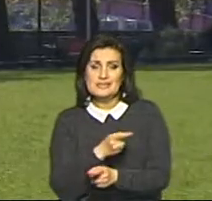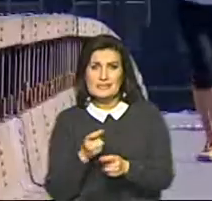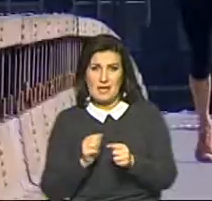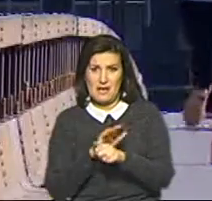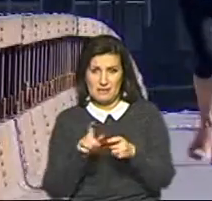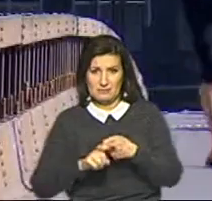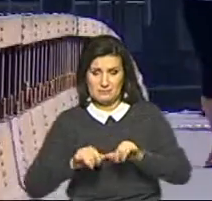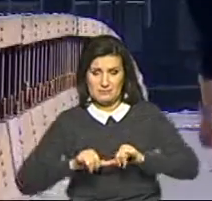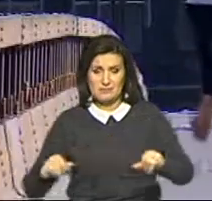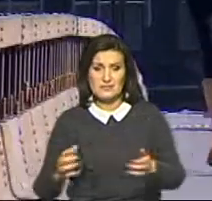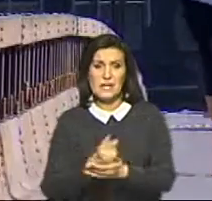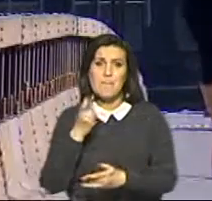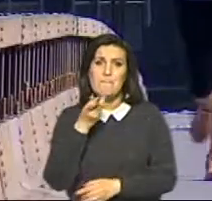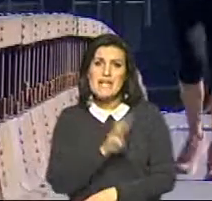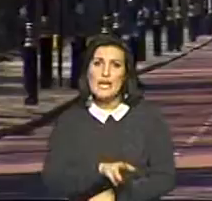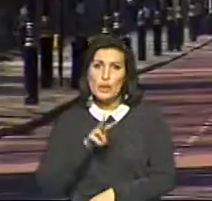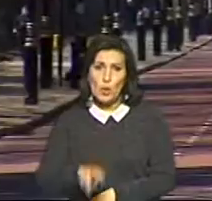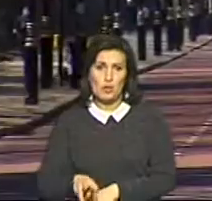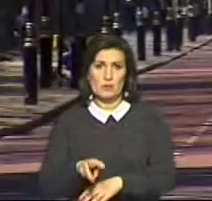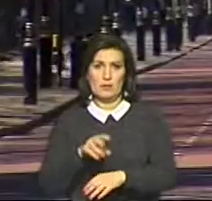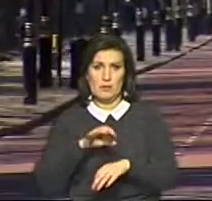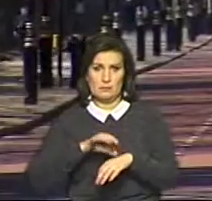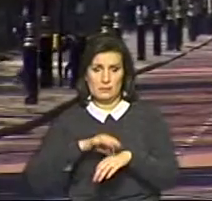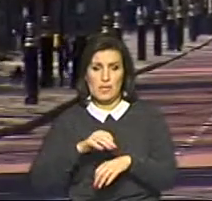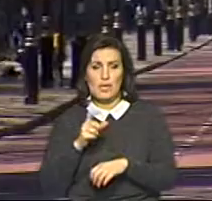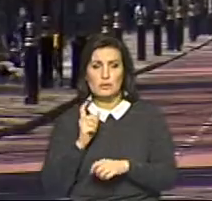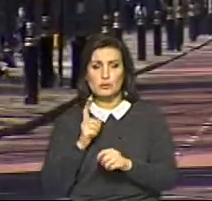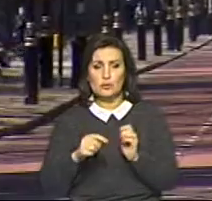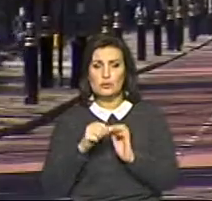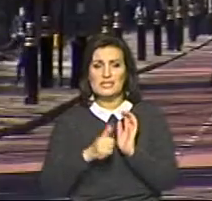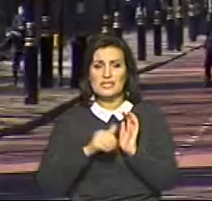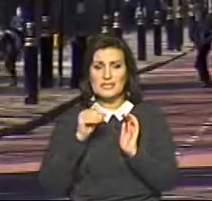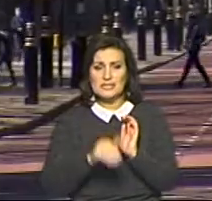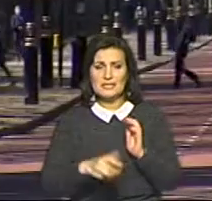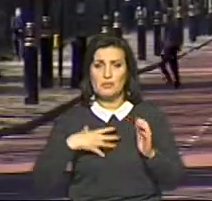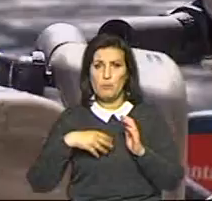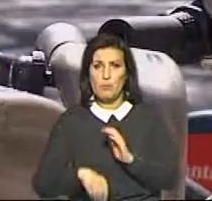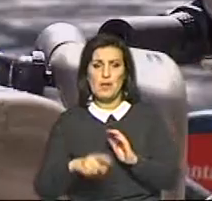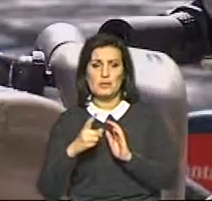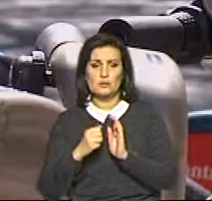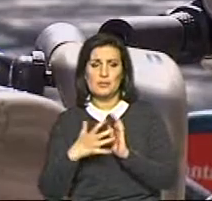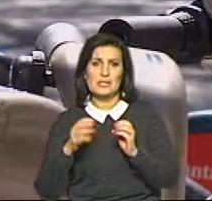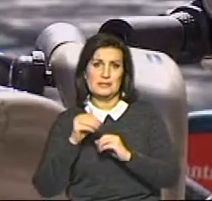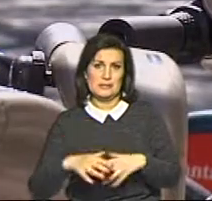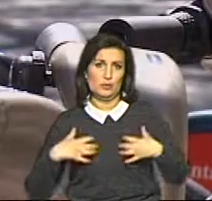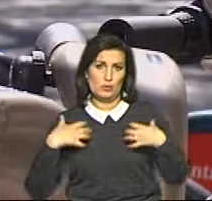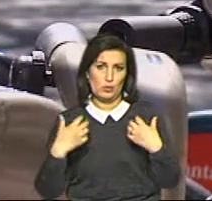ковід-19. Померло 116 тисяч людей, одужало 405 тисяч. Катерина Данилович, Новини на Суспільну.